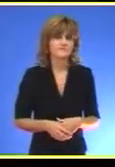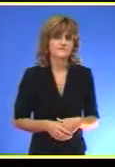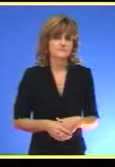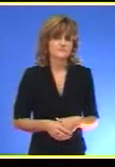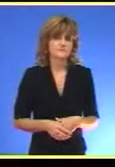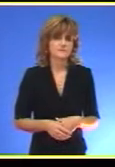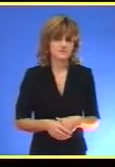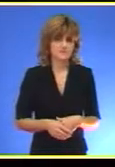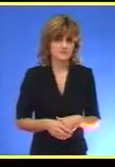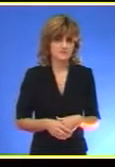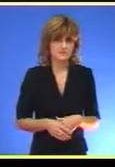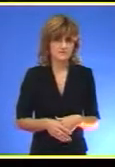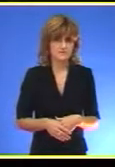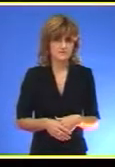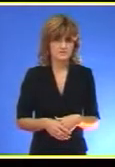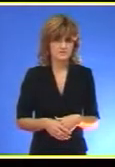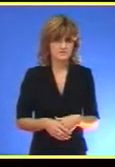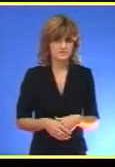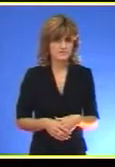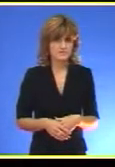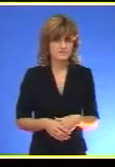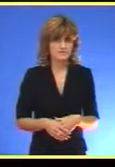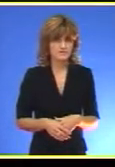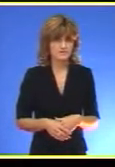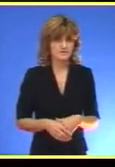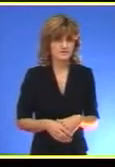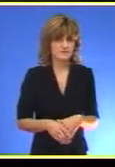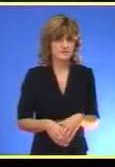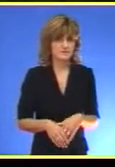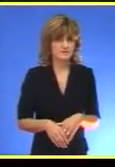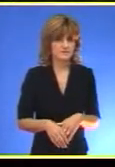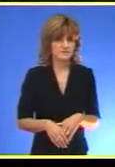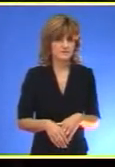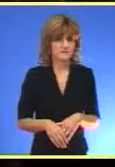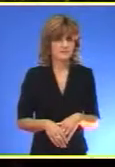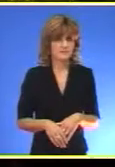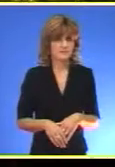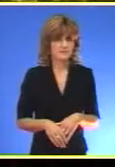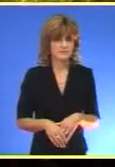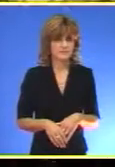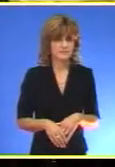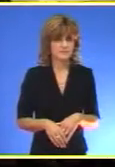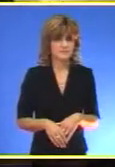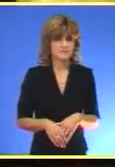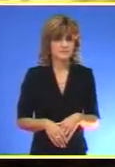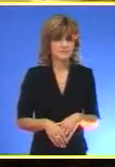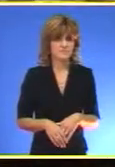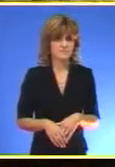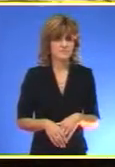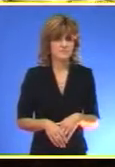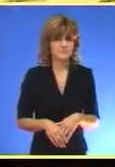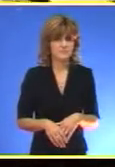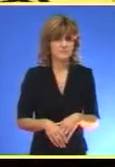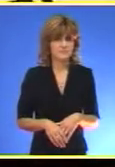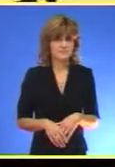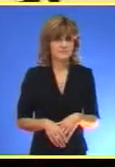U Zalunje traži u ljubav i sreću kad on divno